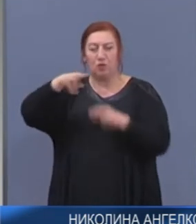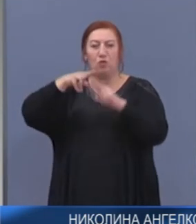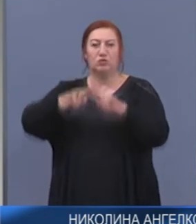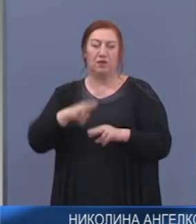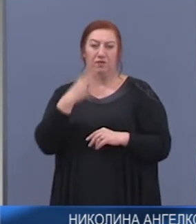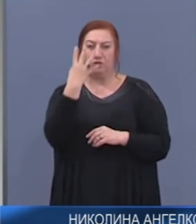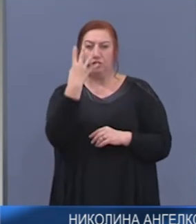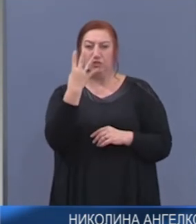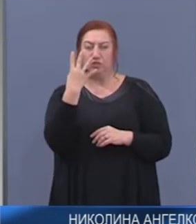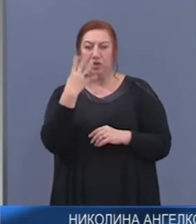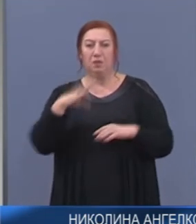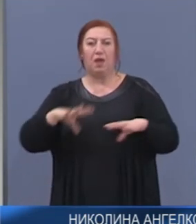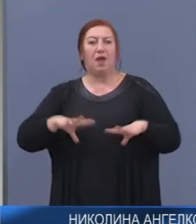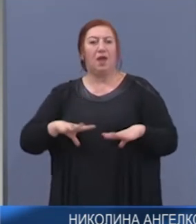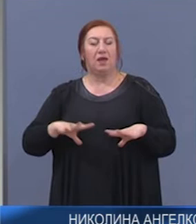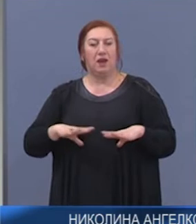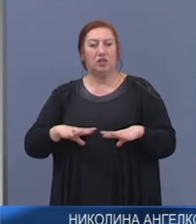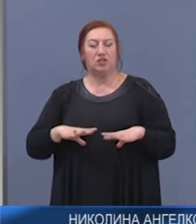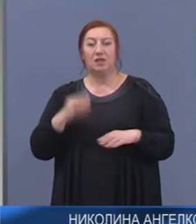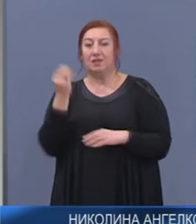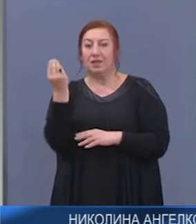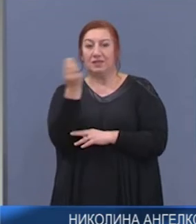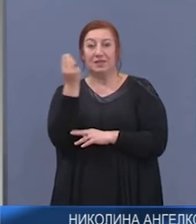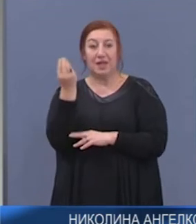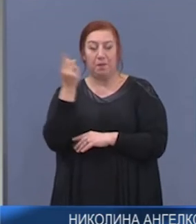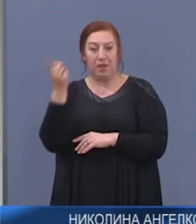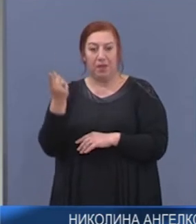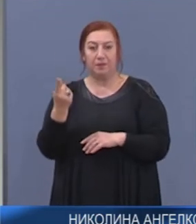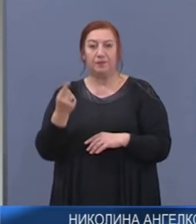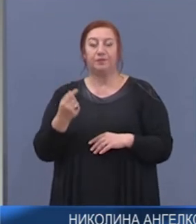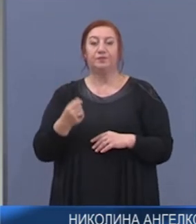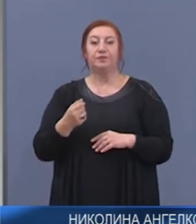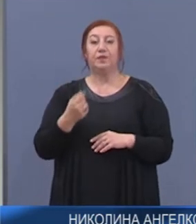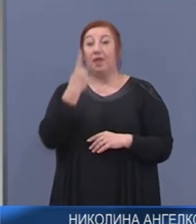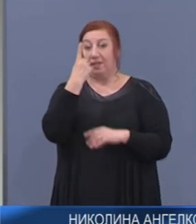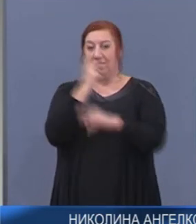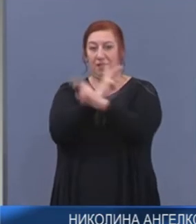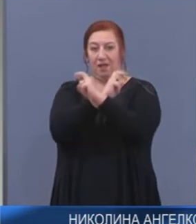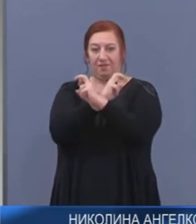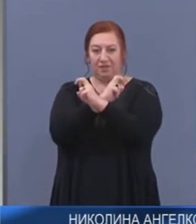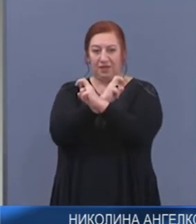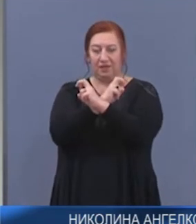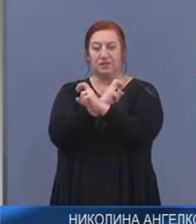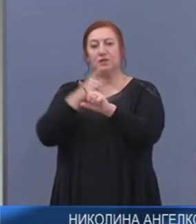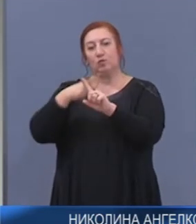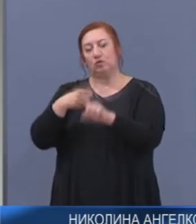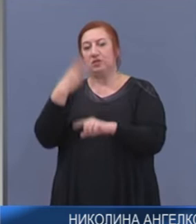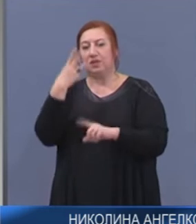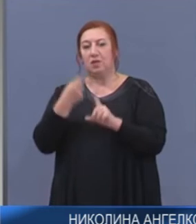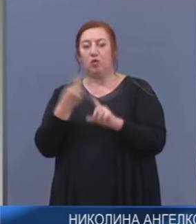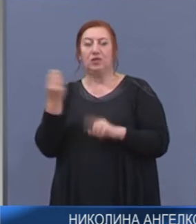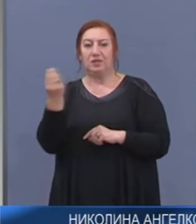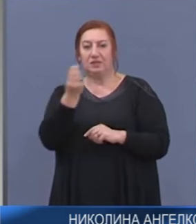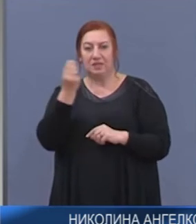граждани на Сърбия. Същност един стриец и трима от Сърбия,